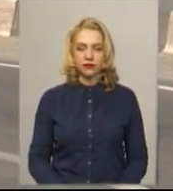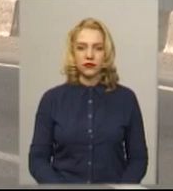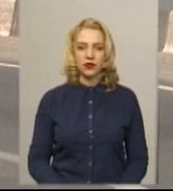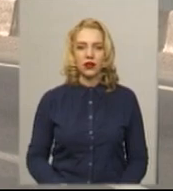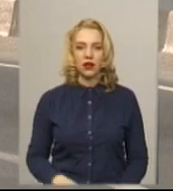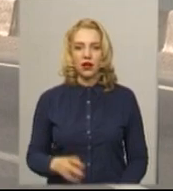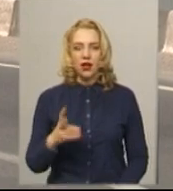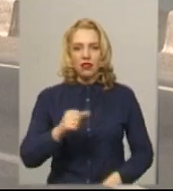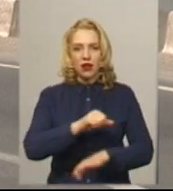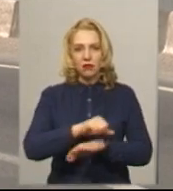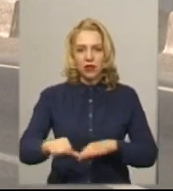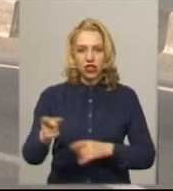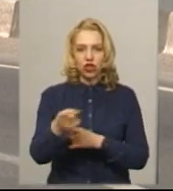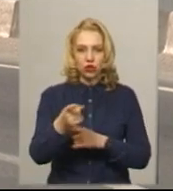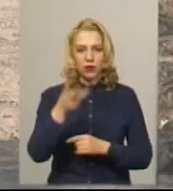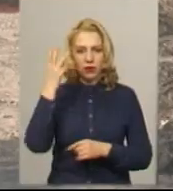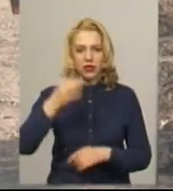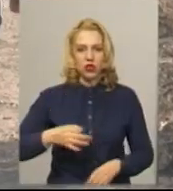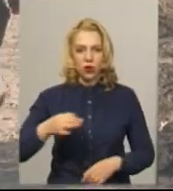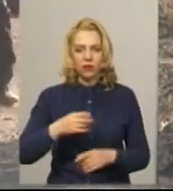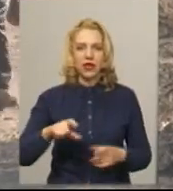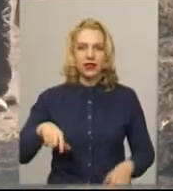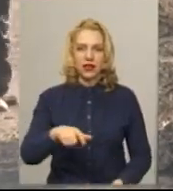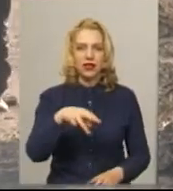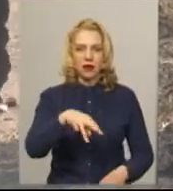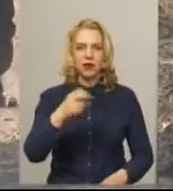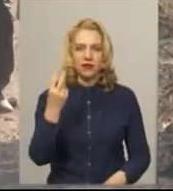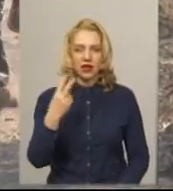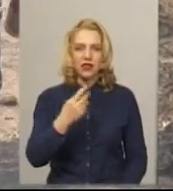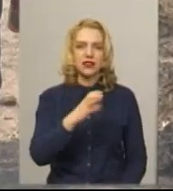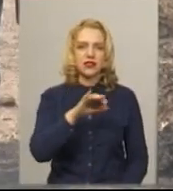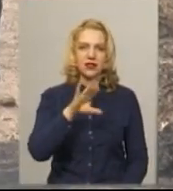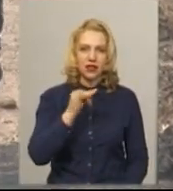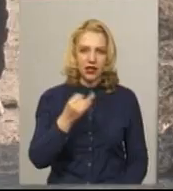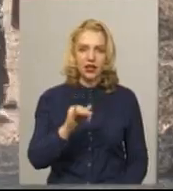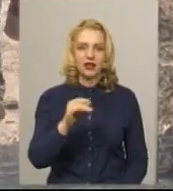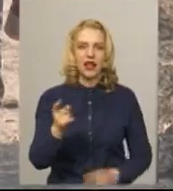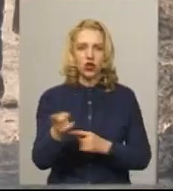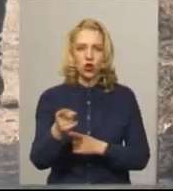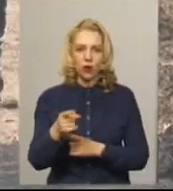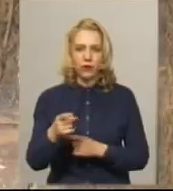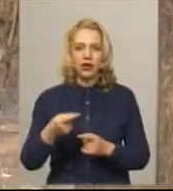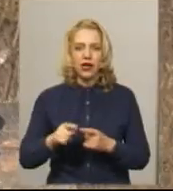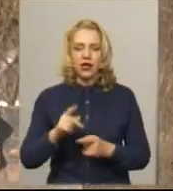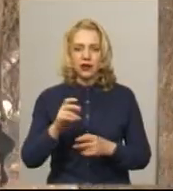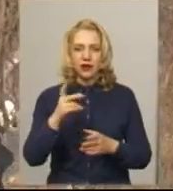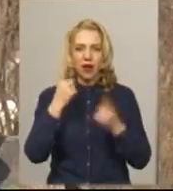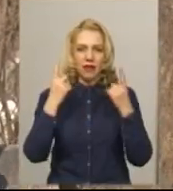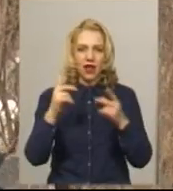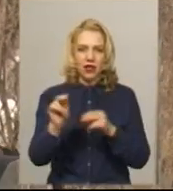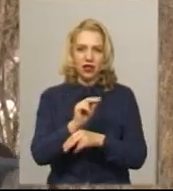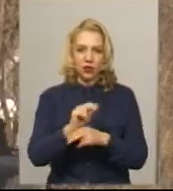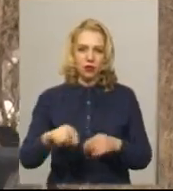На біжі Тернопільської та Хмельницької областей на трасі М-12-стріт Тернопіль-Кропивницький-Знаменка триває капітальний ремонт автошляху. Робітники